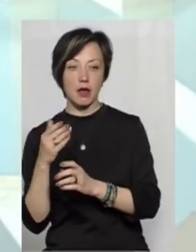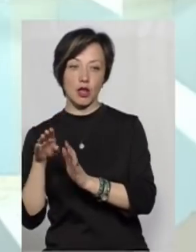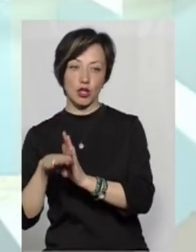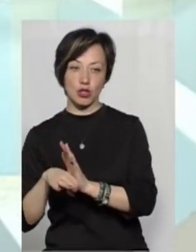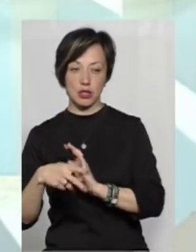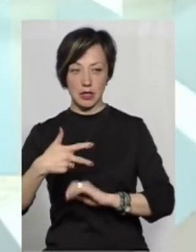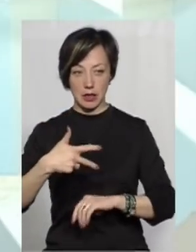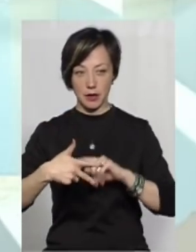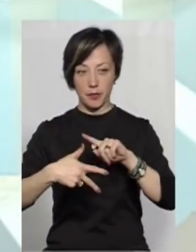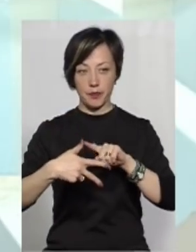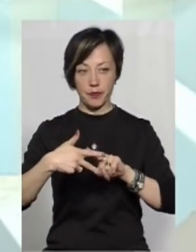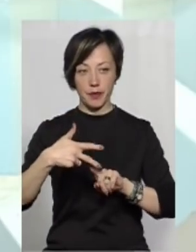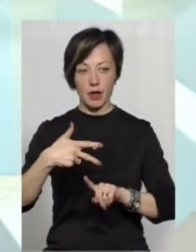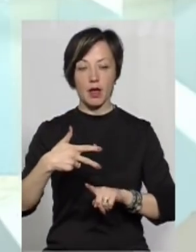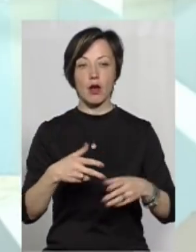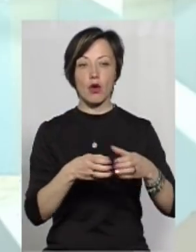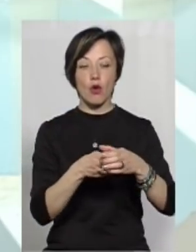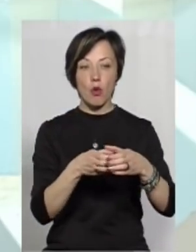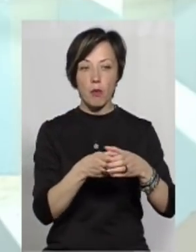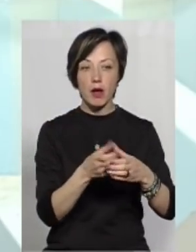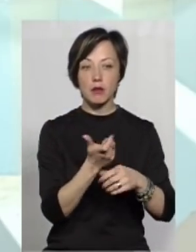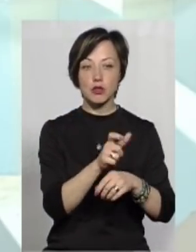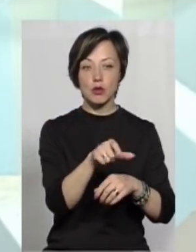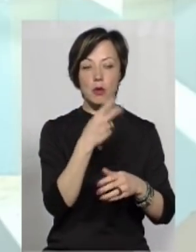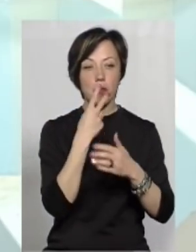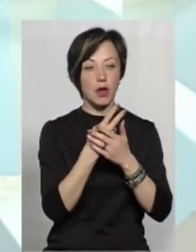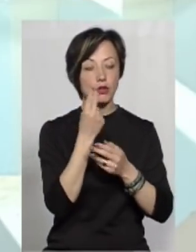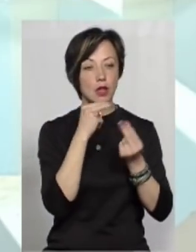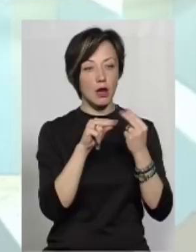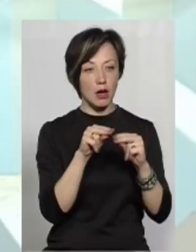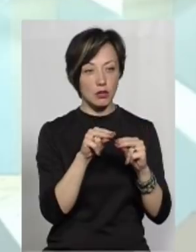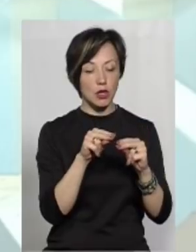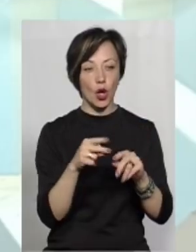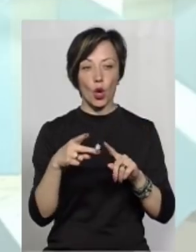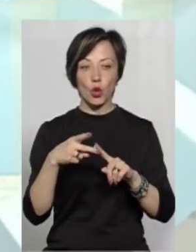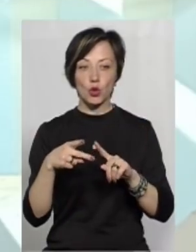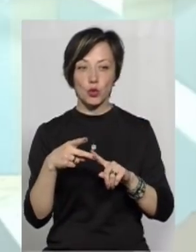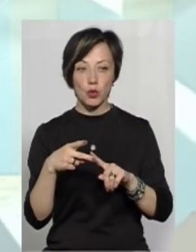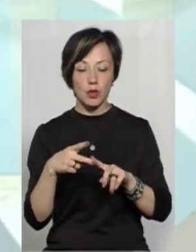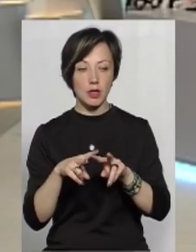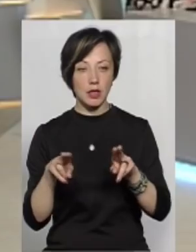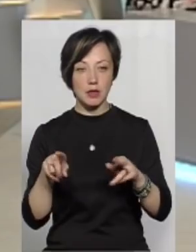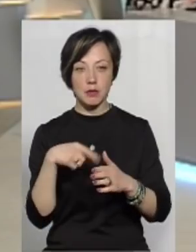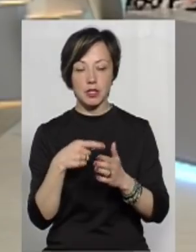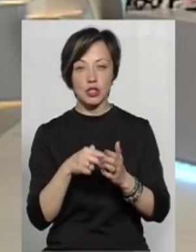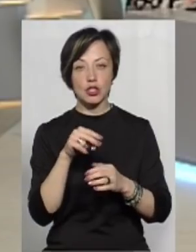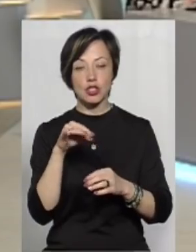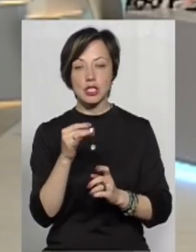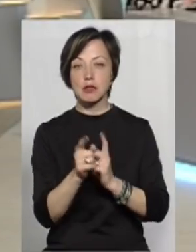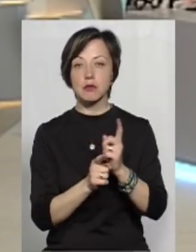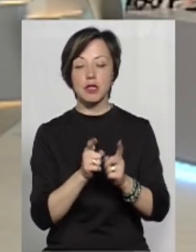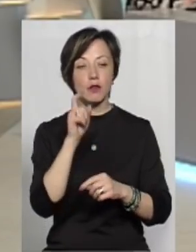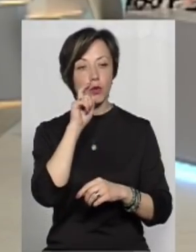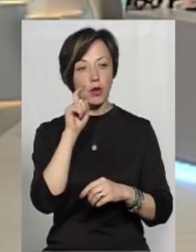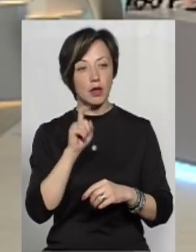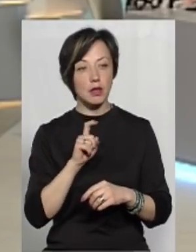на гірше. У громаді більшість людей пише, бачу на краще. Друге, точно таке запитання. Чи бачите ви